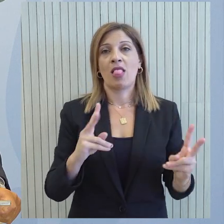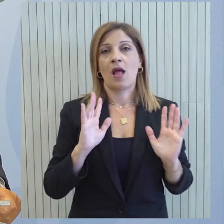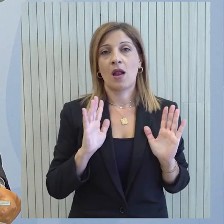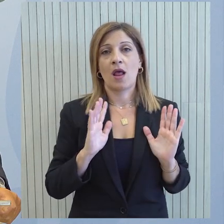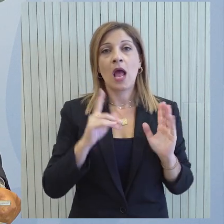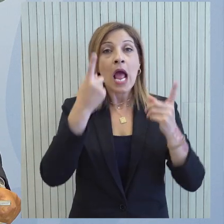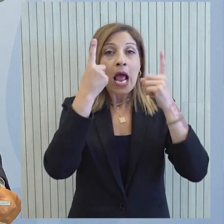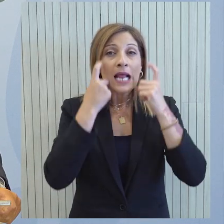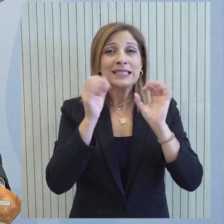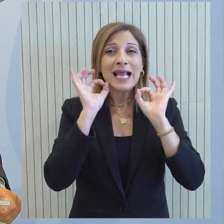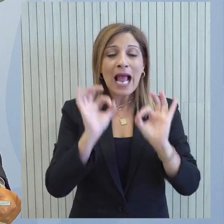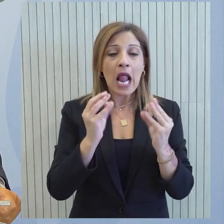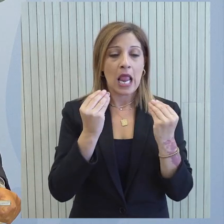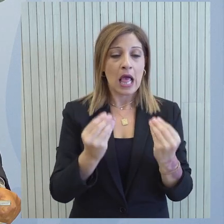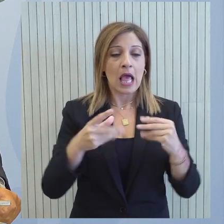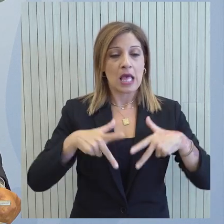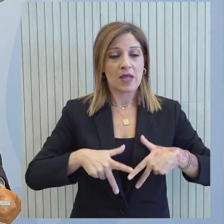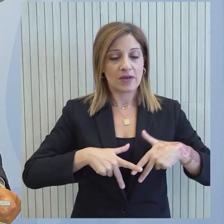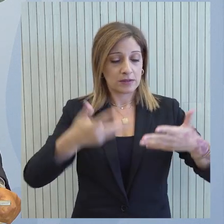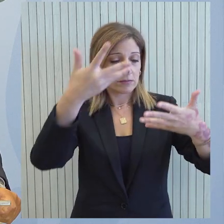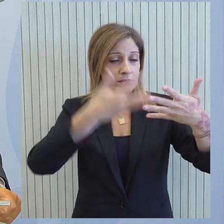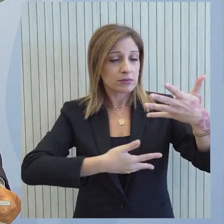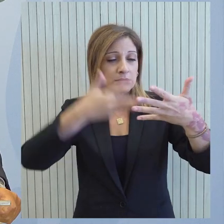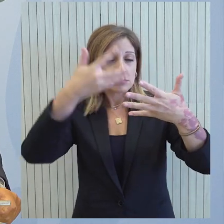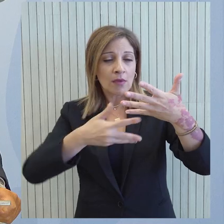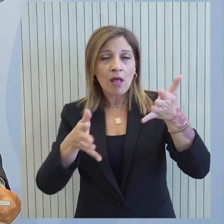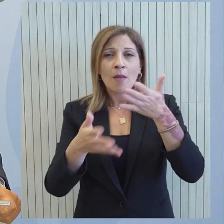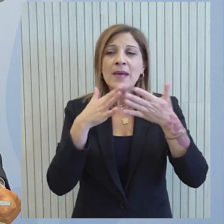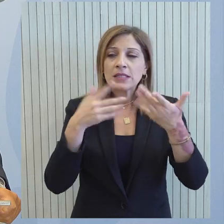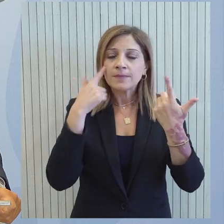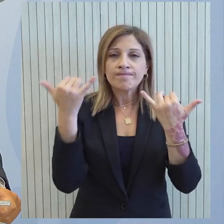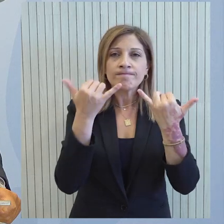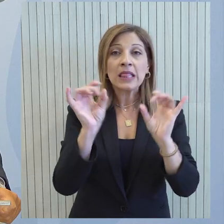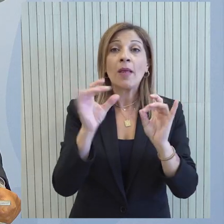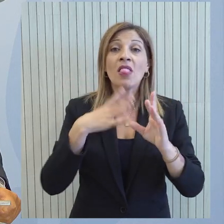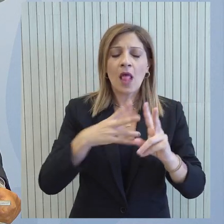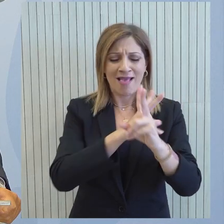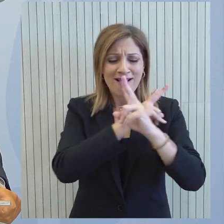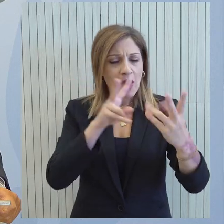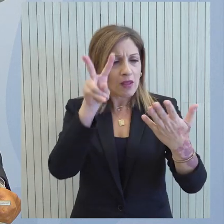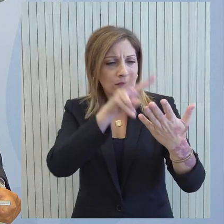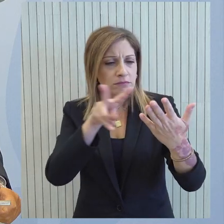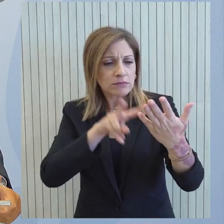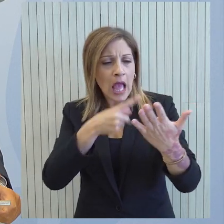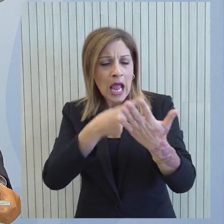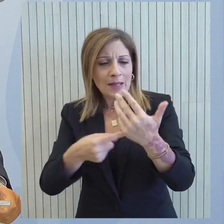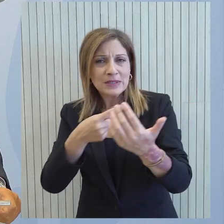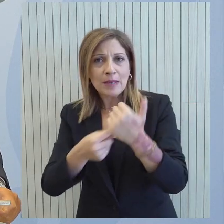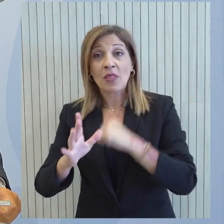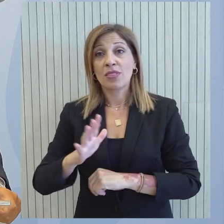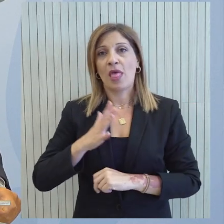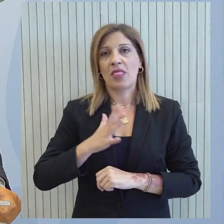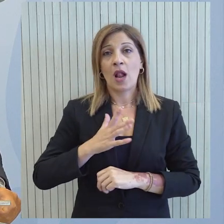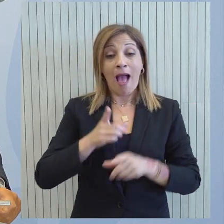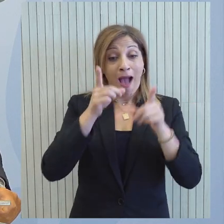όλες οι παραμέτρες, να μην υπάρχει καμία σάφια επικοδομητική ημή και βεβαίως να μην υπάρχουν κενά στις